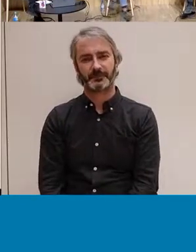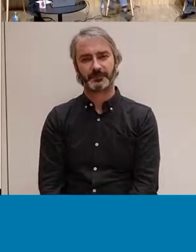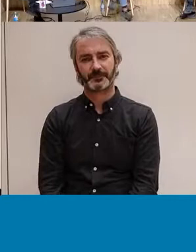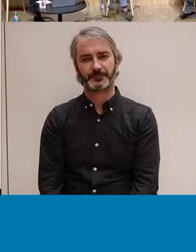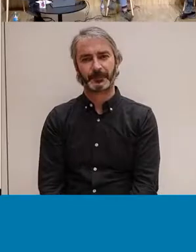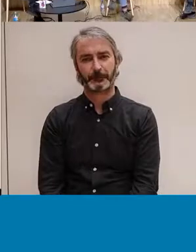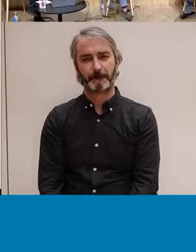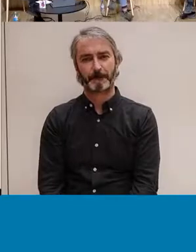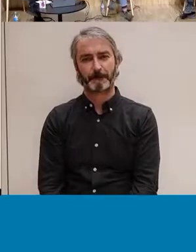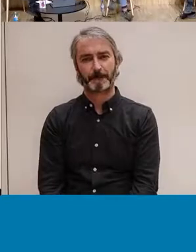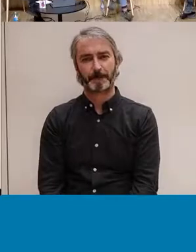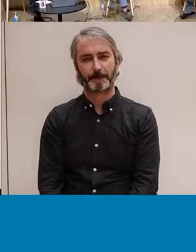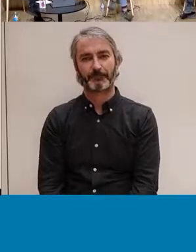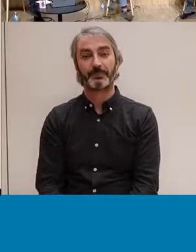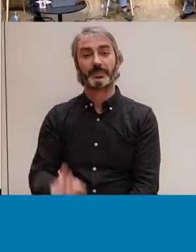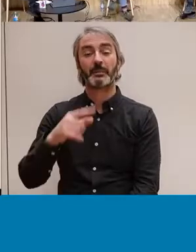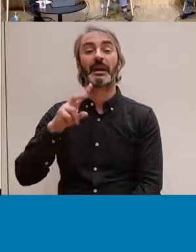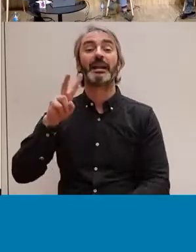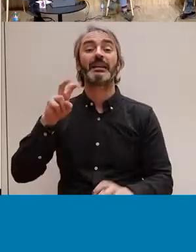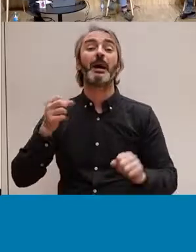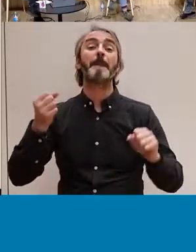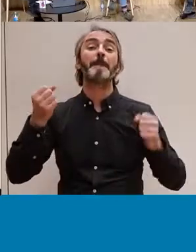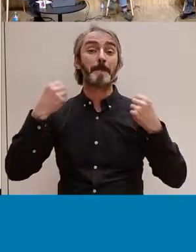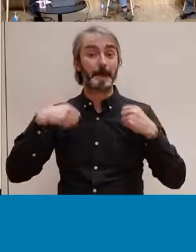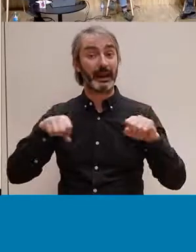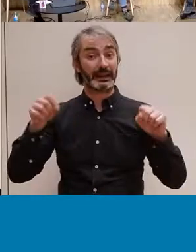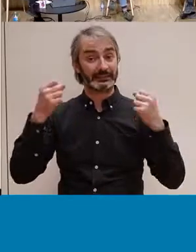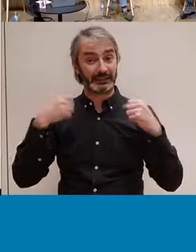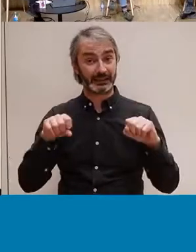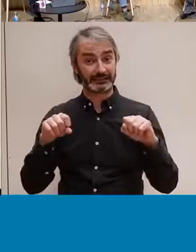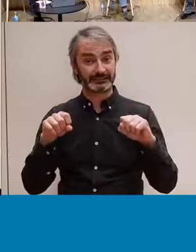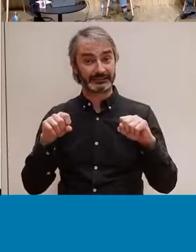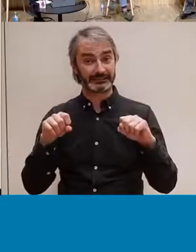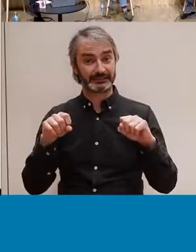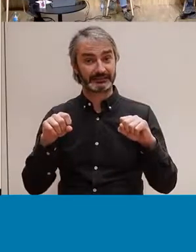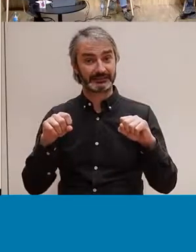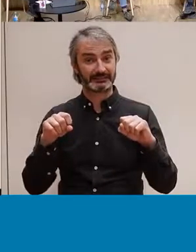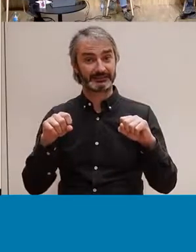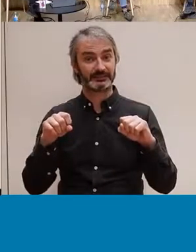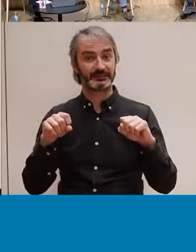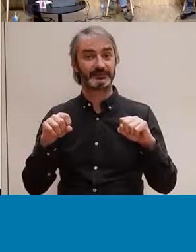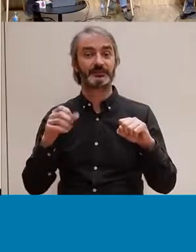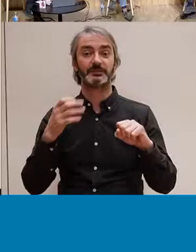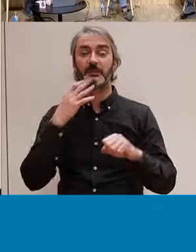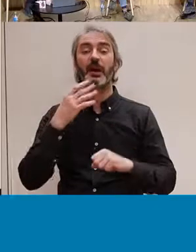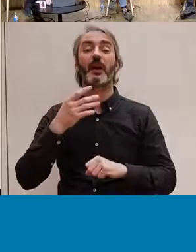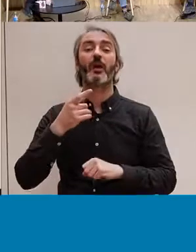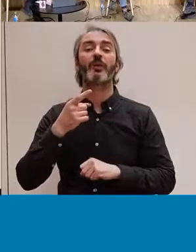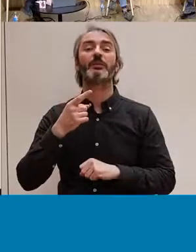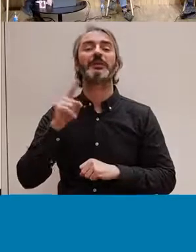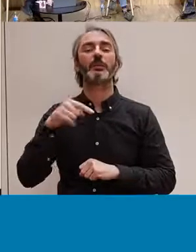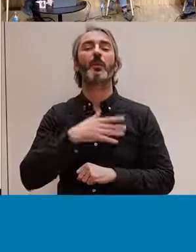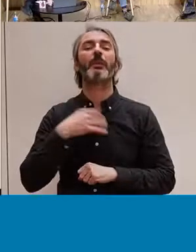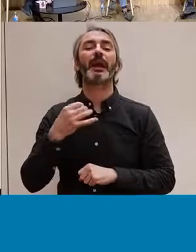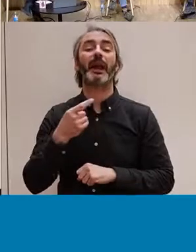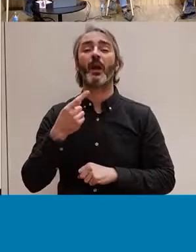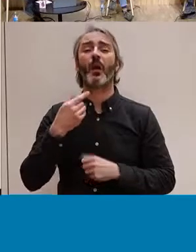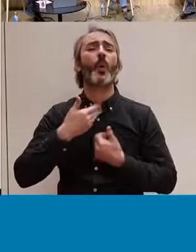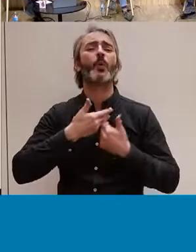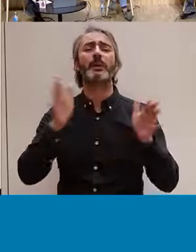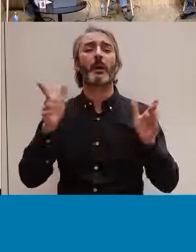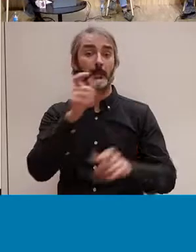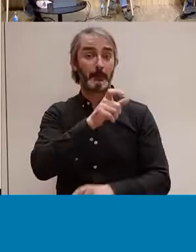Eh... També a nivell de pràctiques, d'alguna manera, el que vam pretendre en voluptes és que qualsevol persona pogués fer